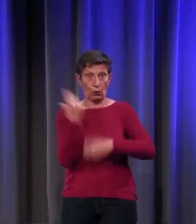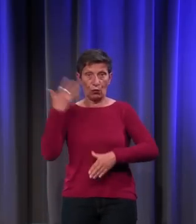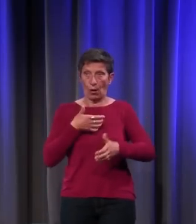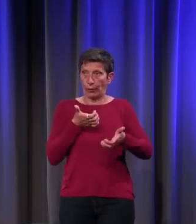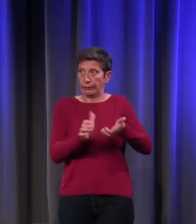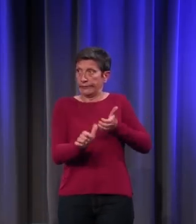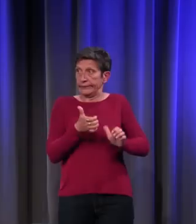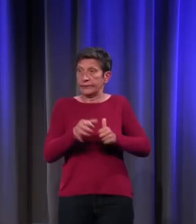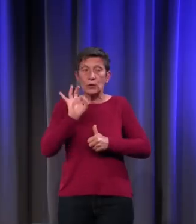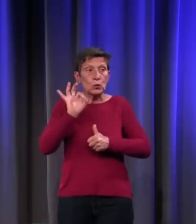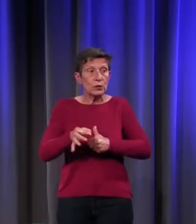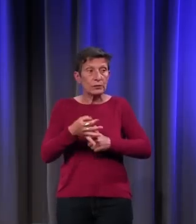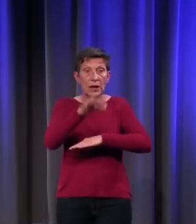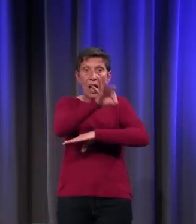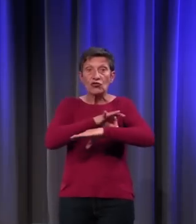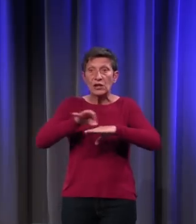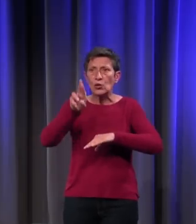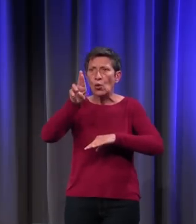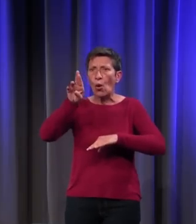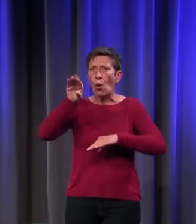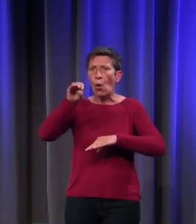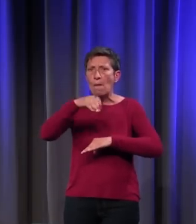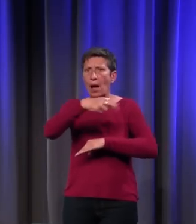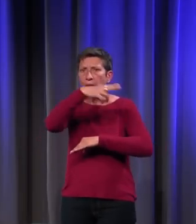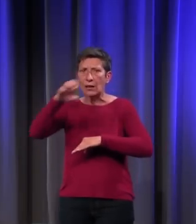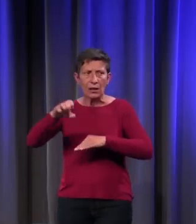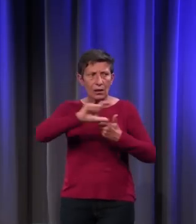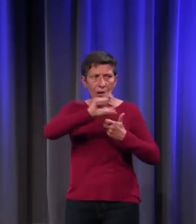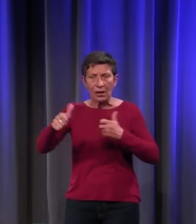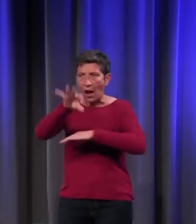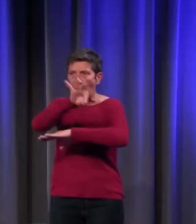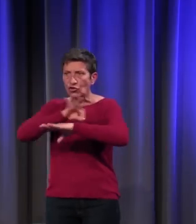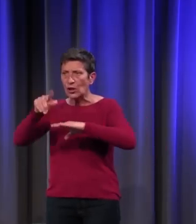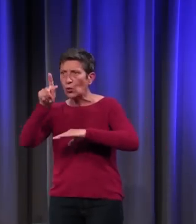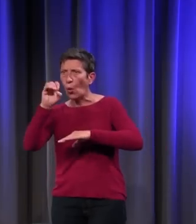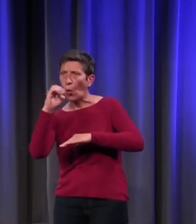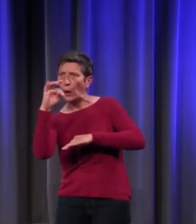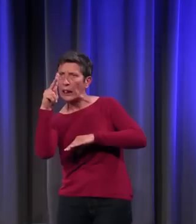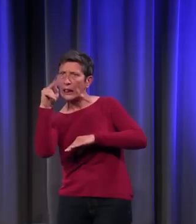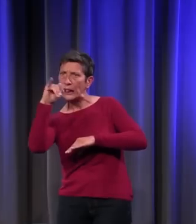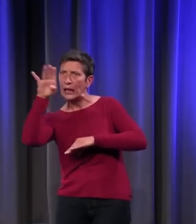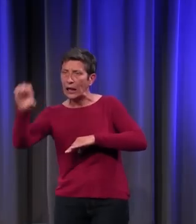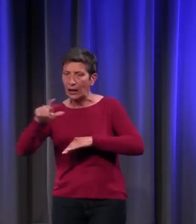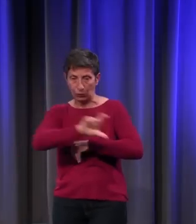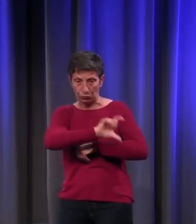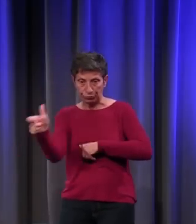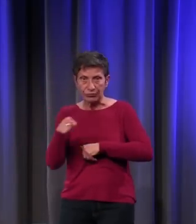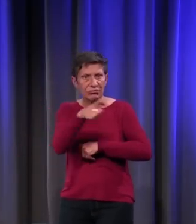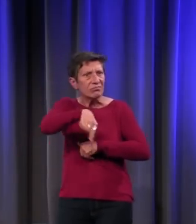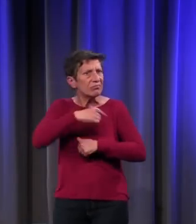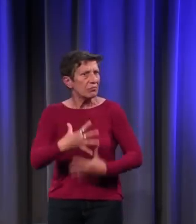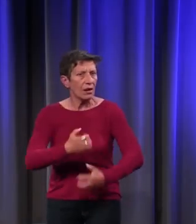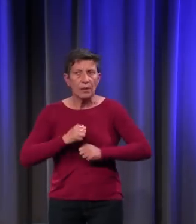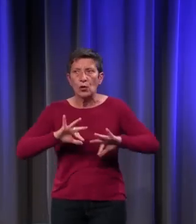de l'architecture romane à l'architecture gothique ? Oui. Les